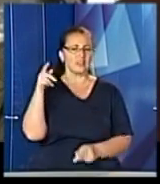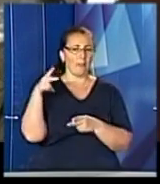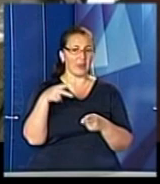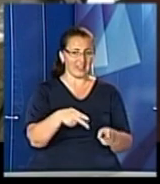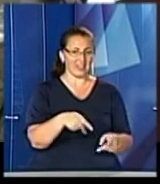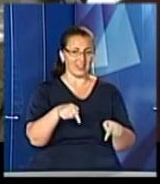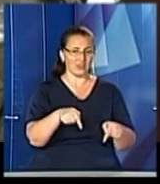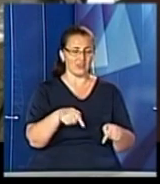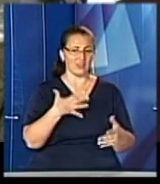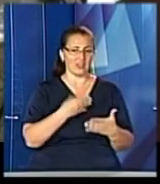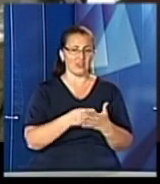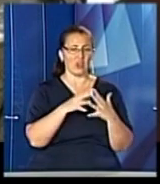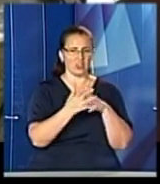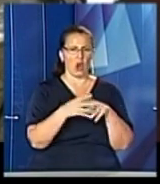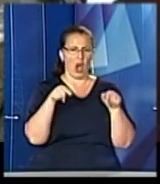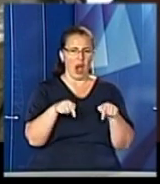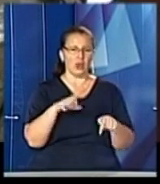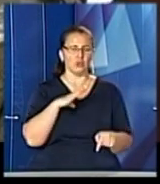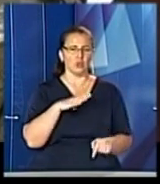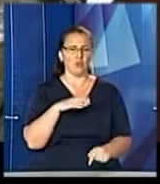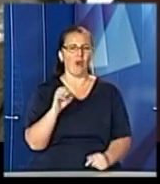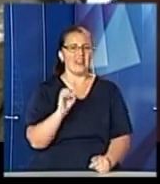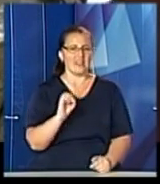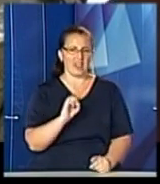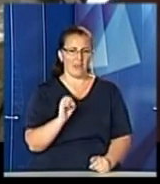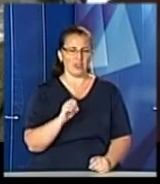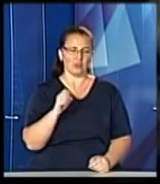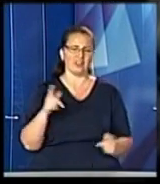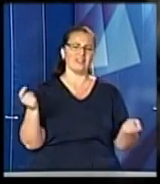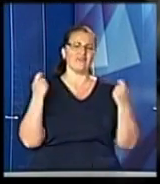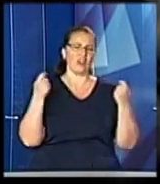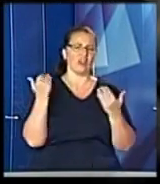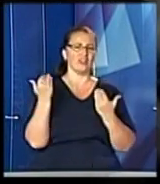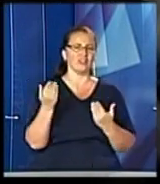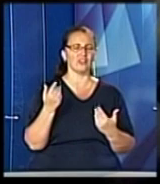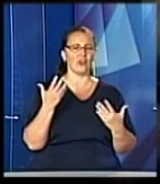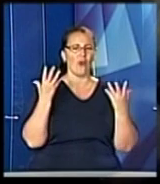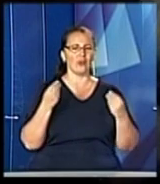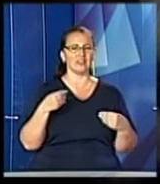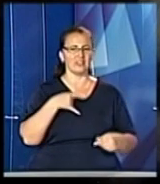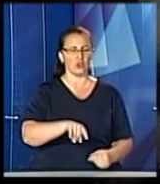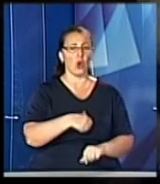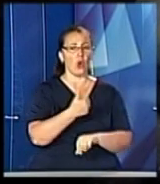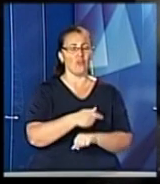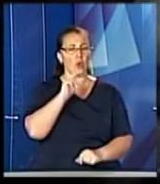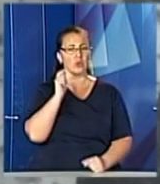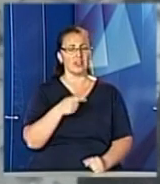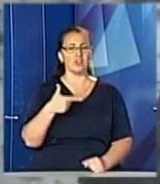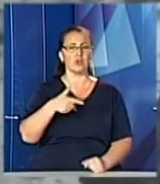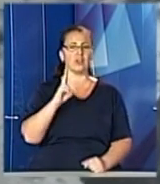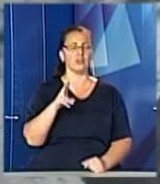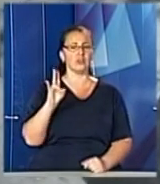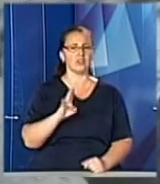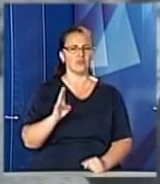а тут без його участі був єпископ присутній і вони також святкували день його народження. Глава Української греко-католицької церкви дуже добре